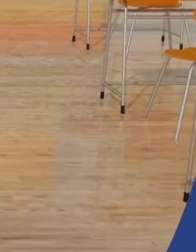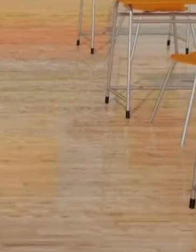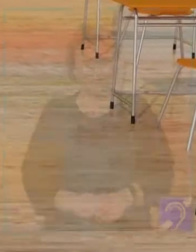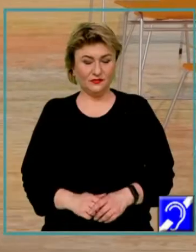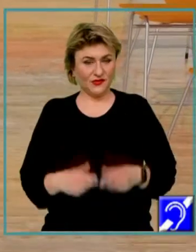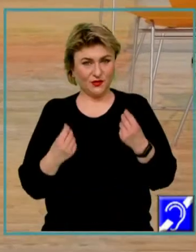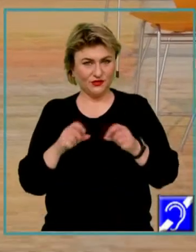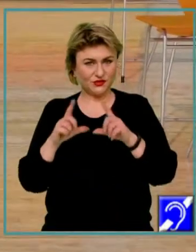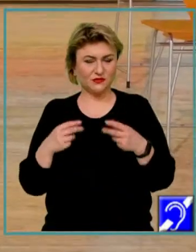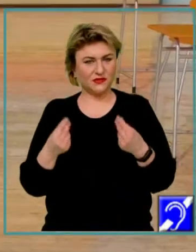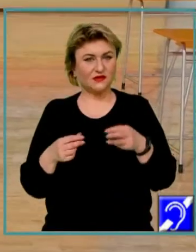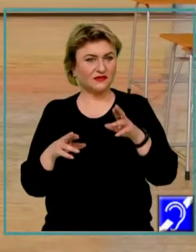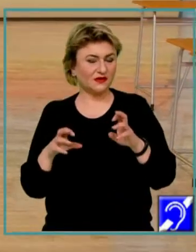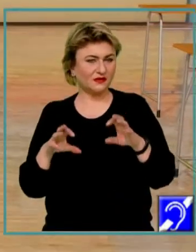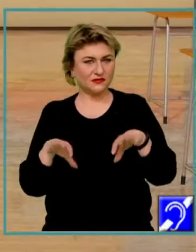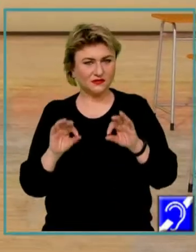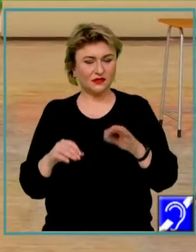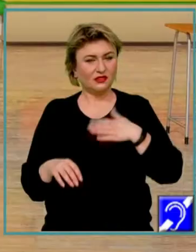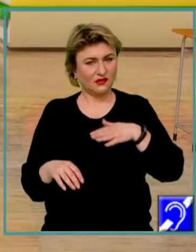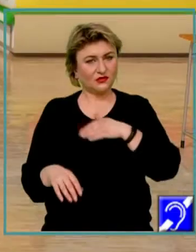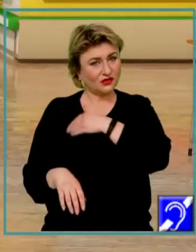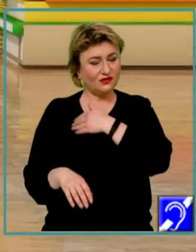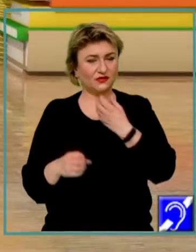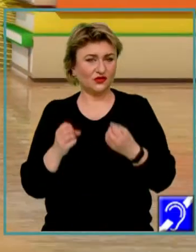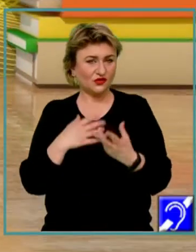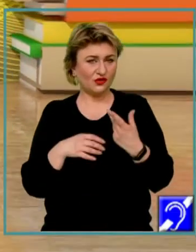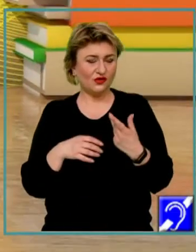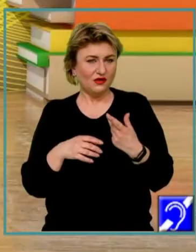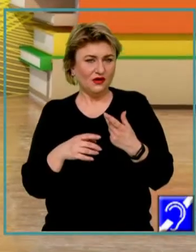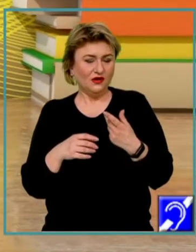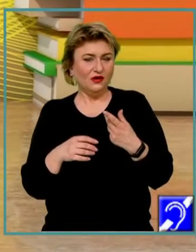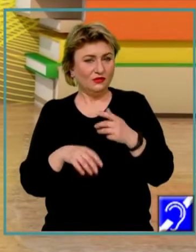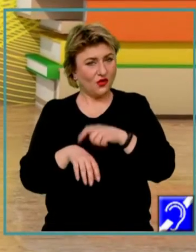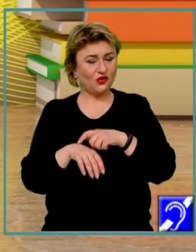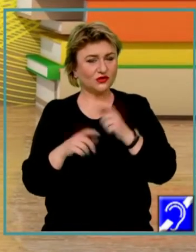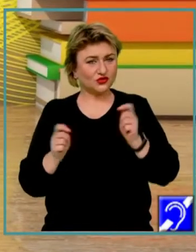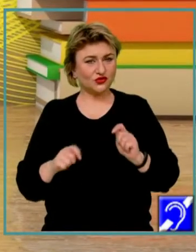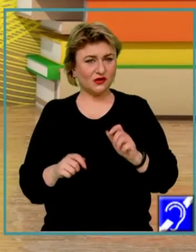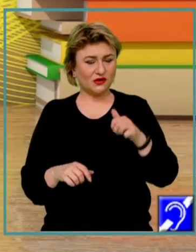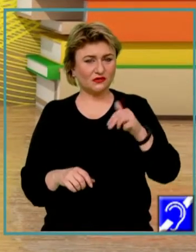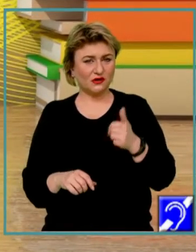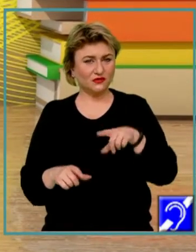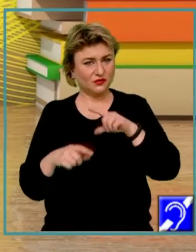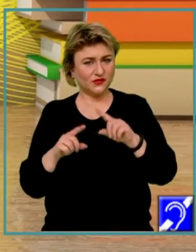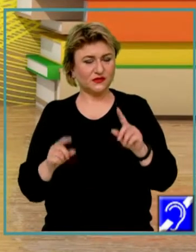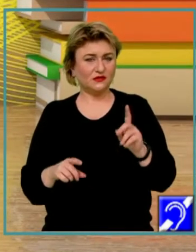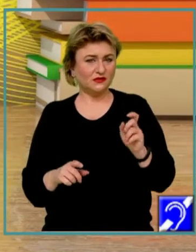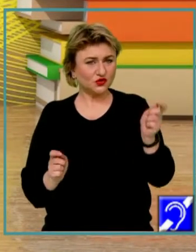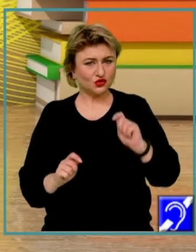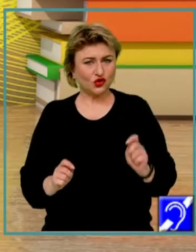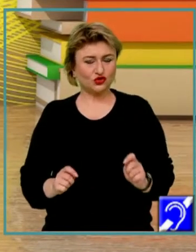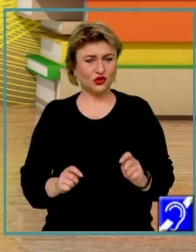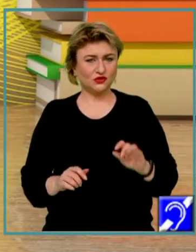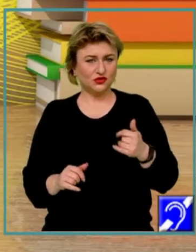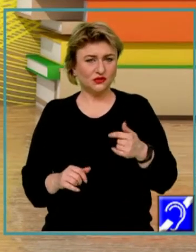Bună ziua, bine v-am regăsit dragi elevi la o nouă oră de sociologie. Mă numesc Anca Bucheru, sunt profesor de sociologie